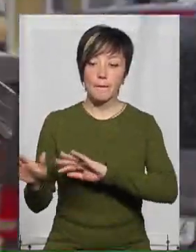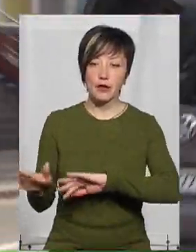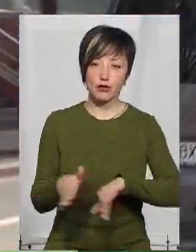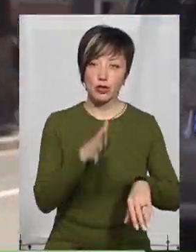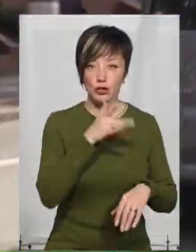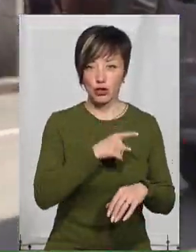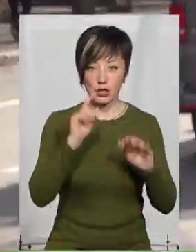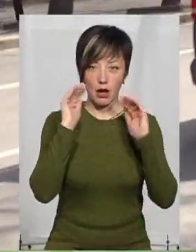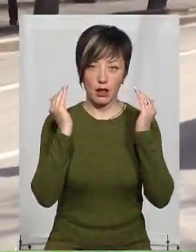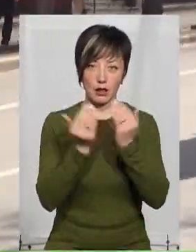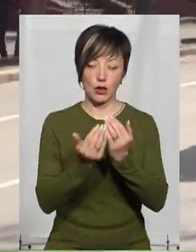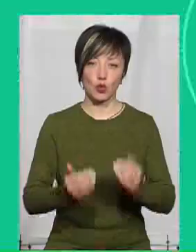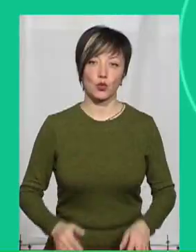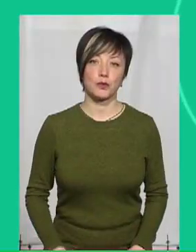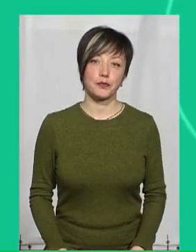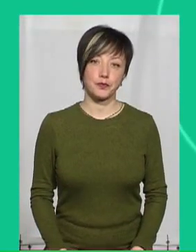карантину.